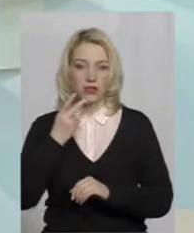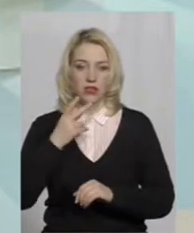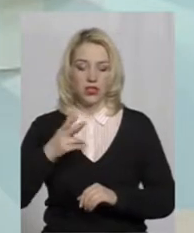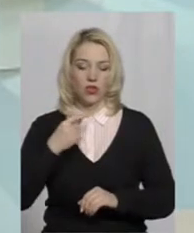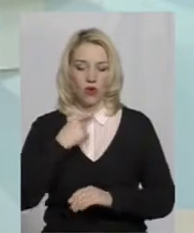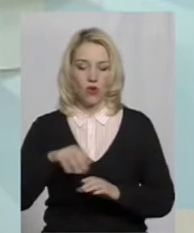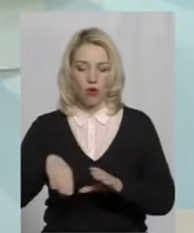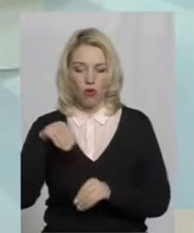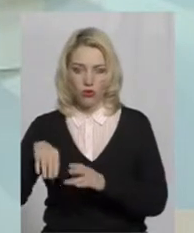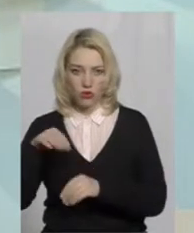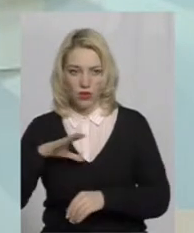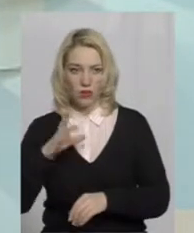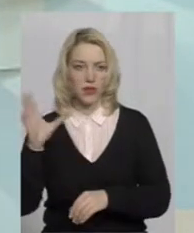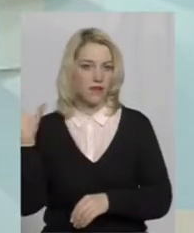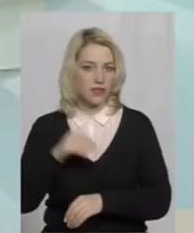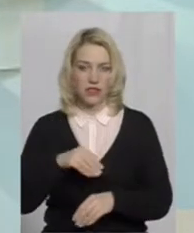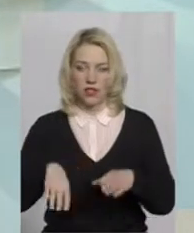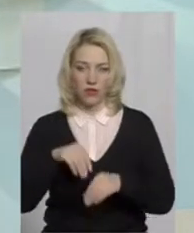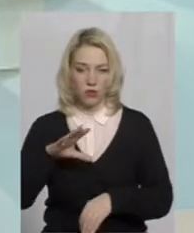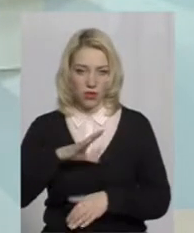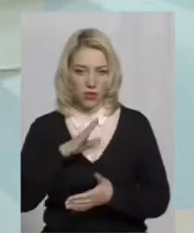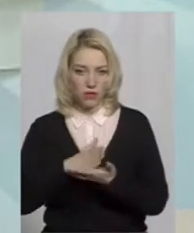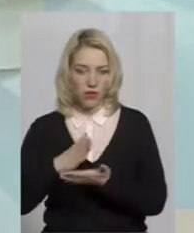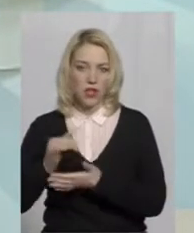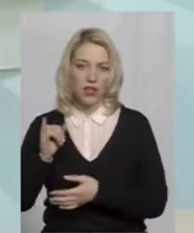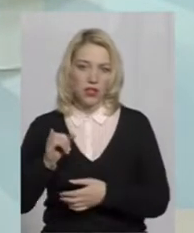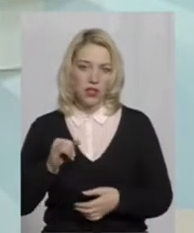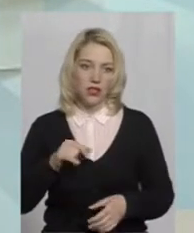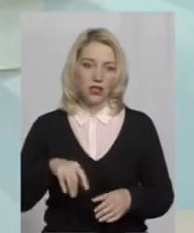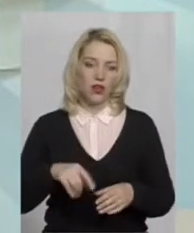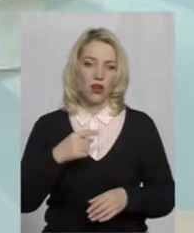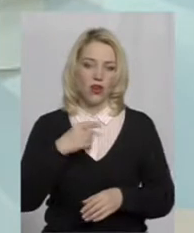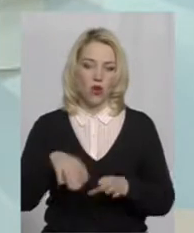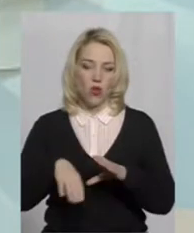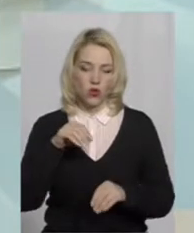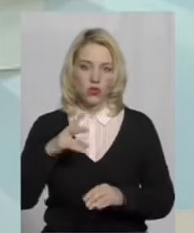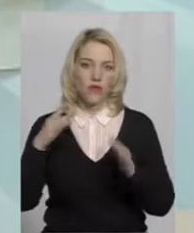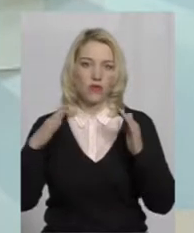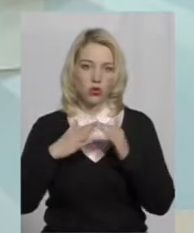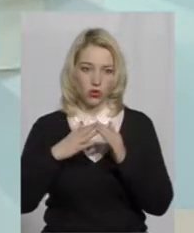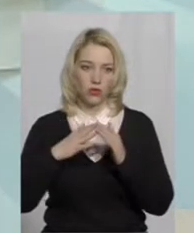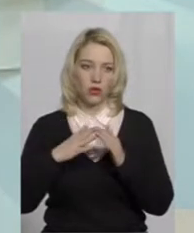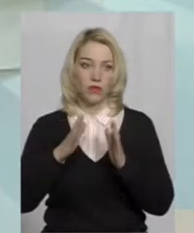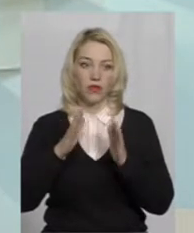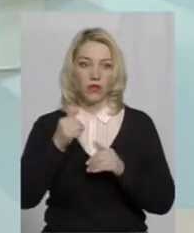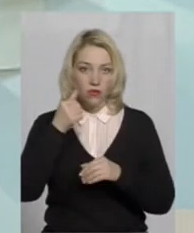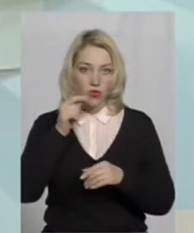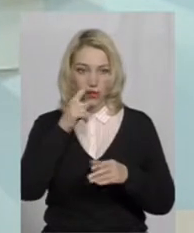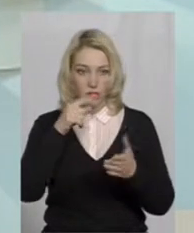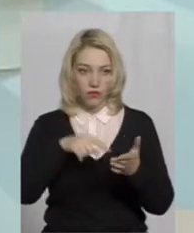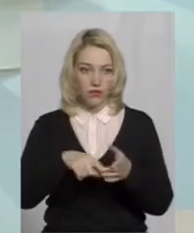голосував, на всіх виборах голосував і завжди голосував вдома. Це тільки вчора так.